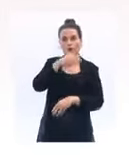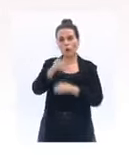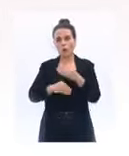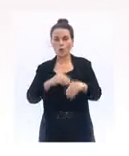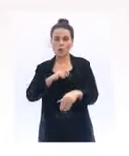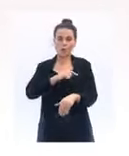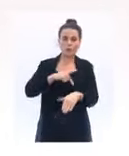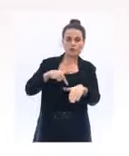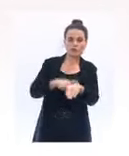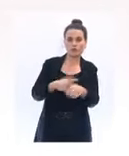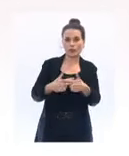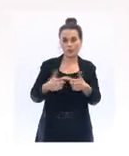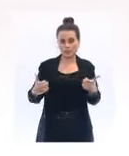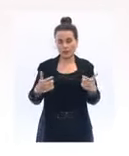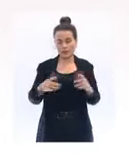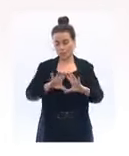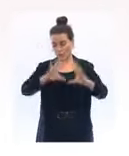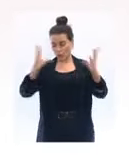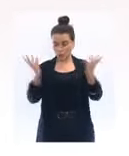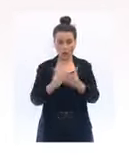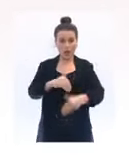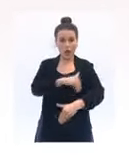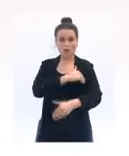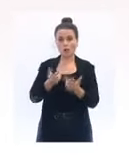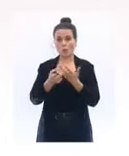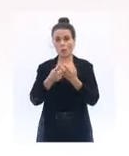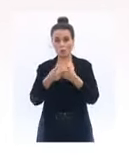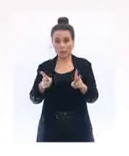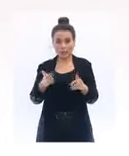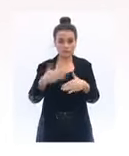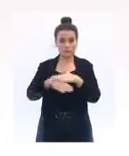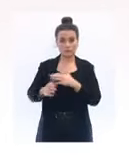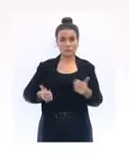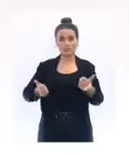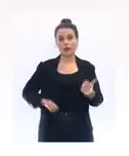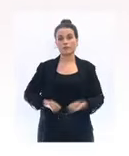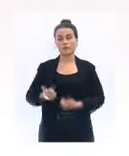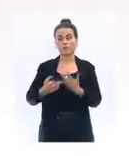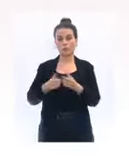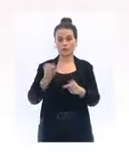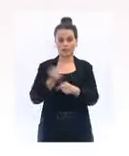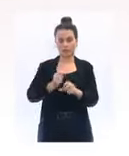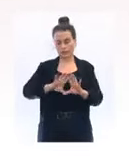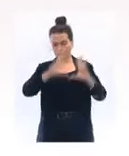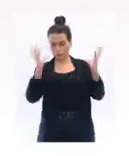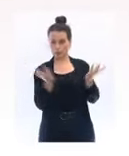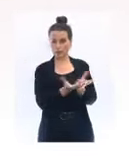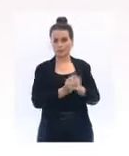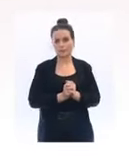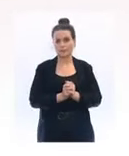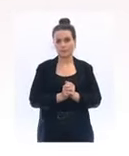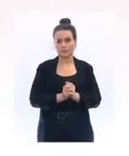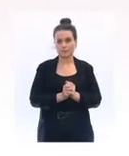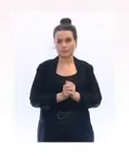généralement à l'ensemble des agents publics qui sont en première ligne dans les services publics. Pour les entreprises fermées